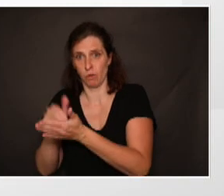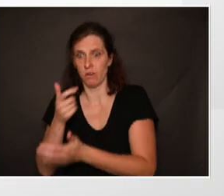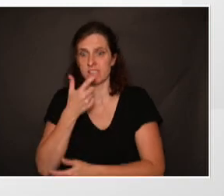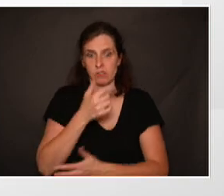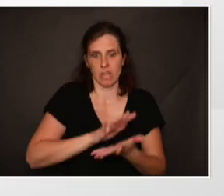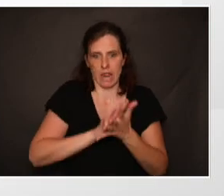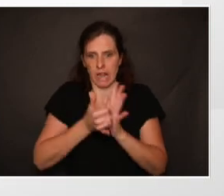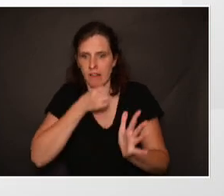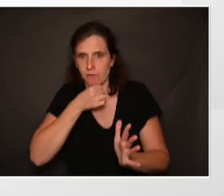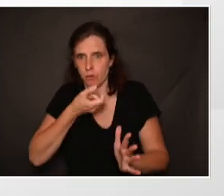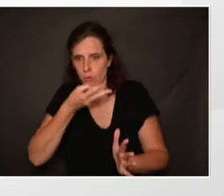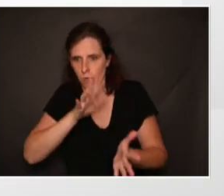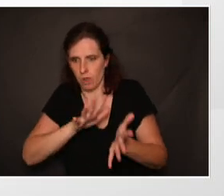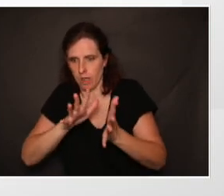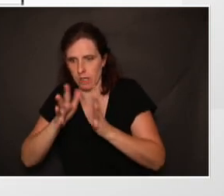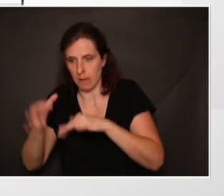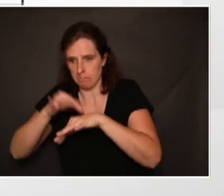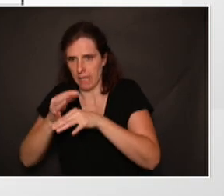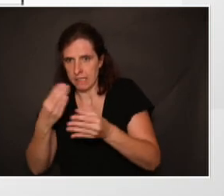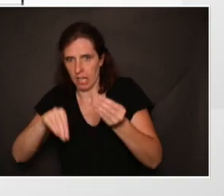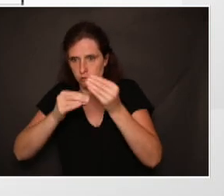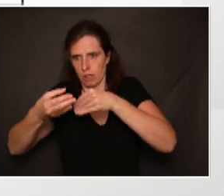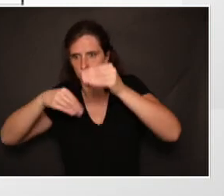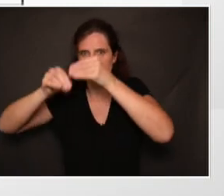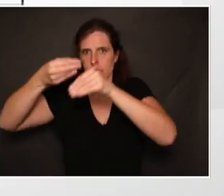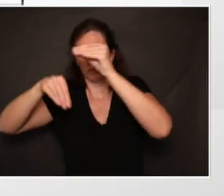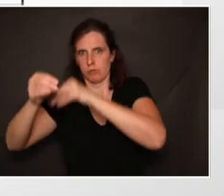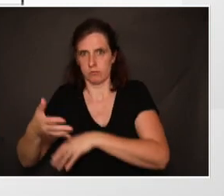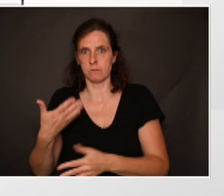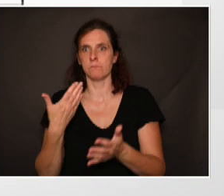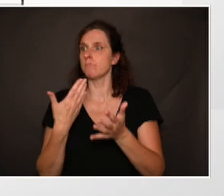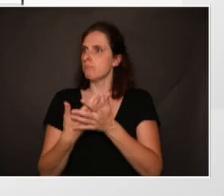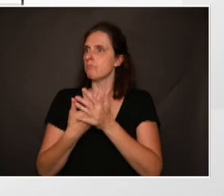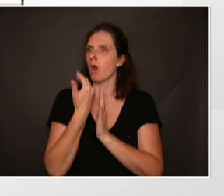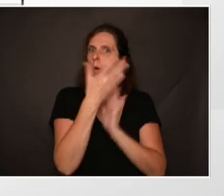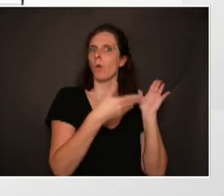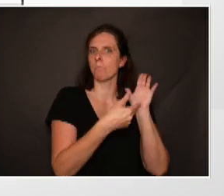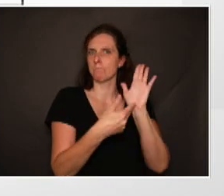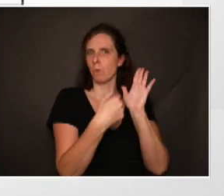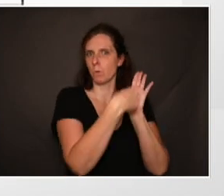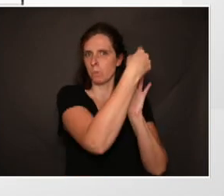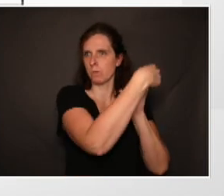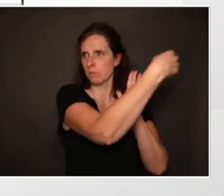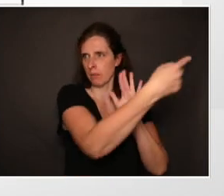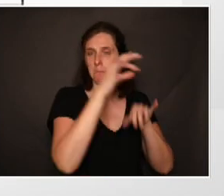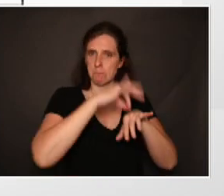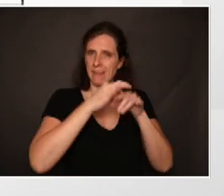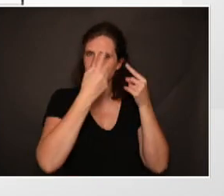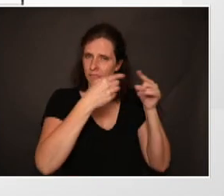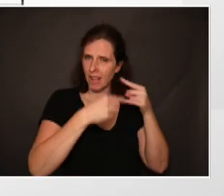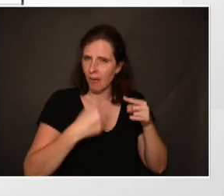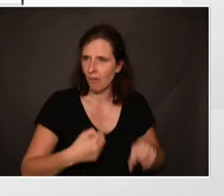malheureusement, on va accumuler les maladies. Et ici, une autre manière de représenter différentes maladies. Vous voyez que